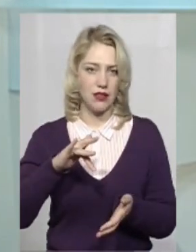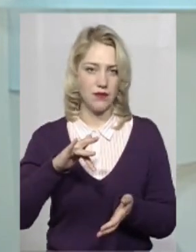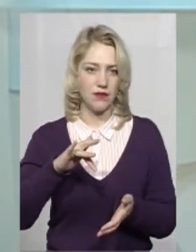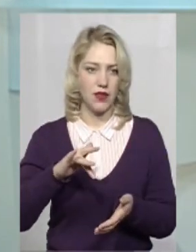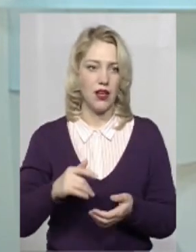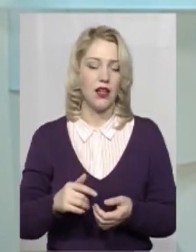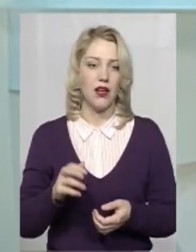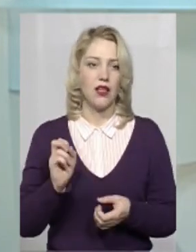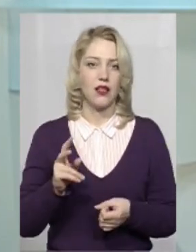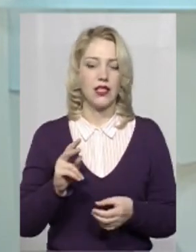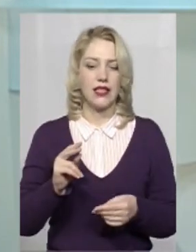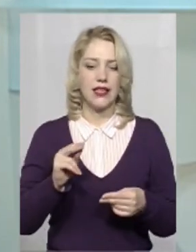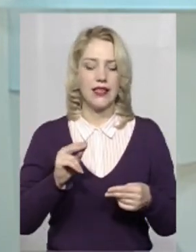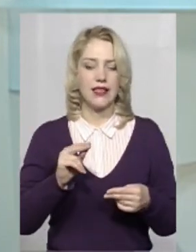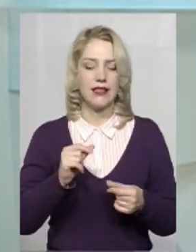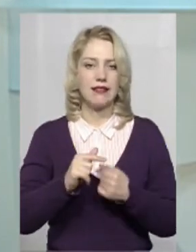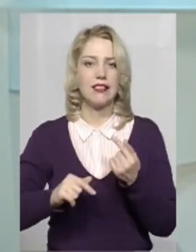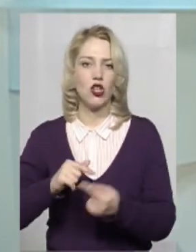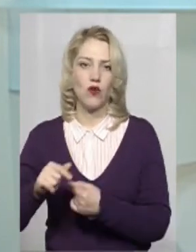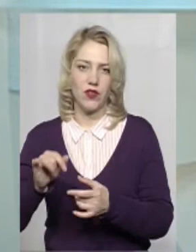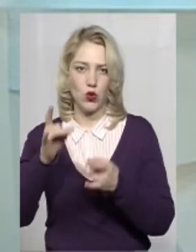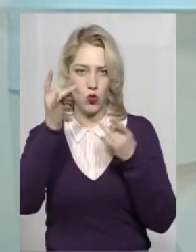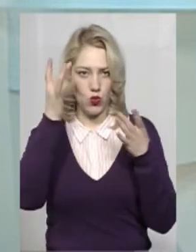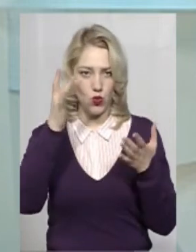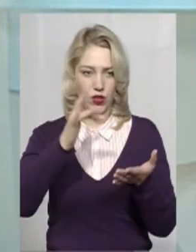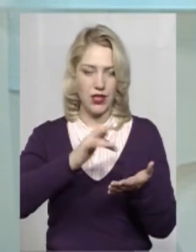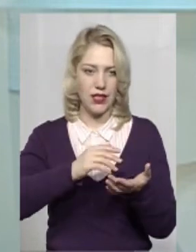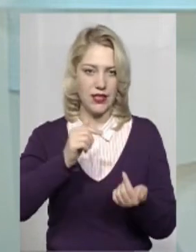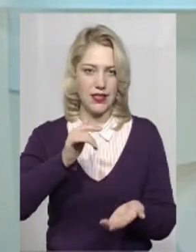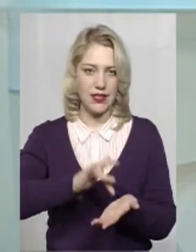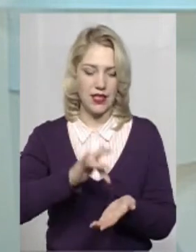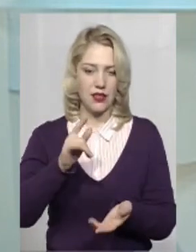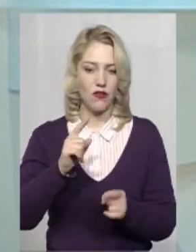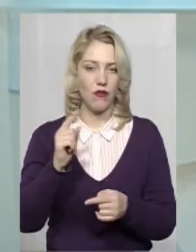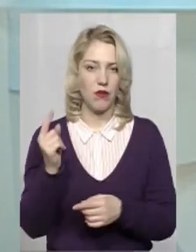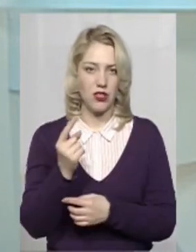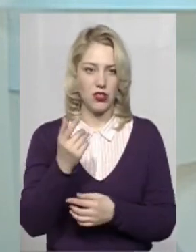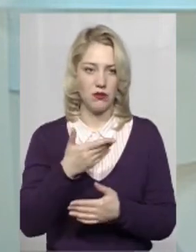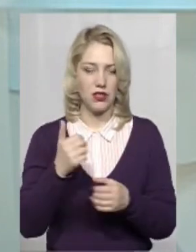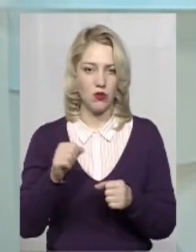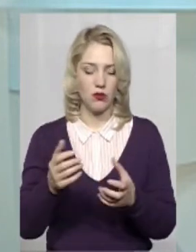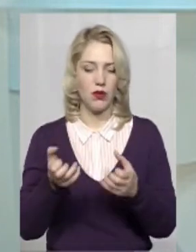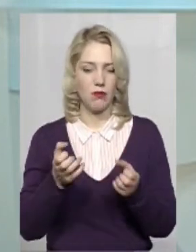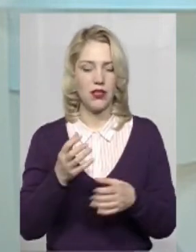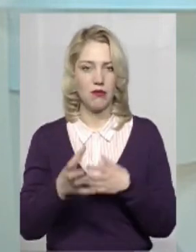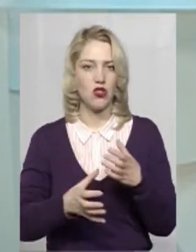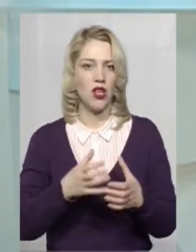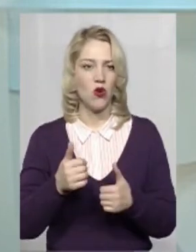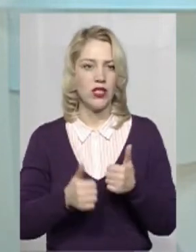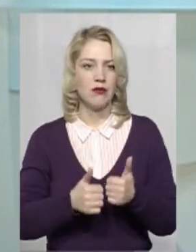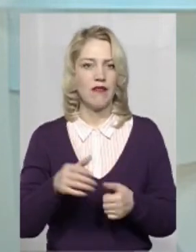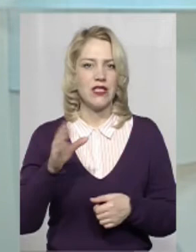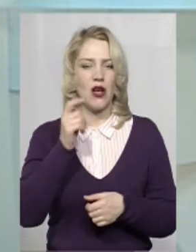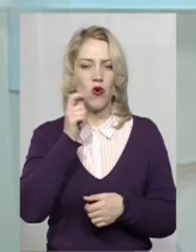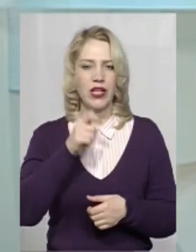ну, як і ділового, як і культурного центру. Тому що, перше, ми зможемо приймати міжнародні змагання,